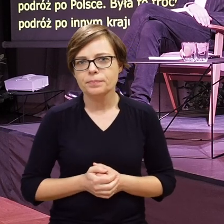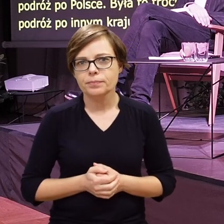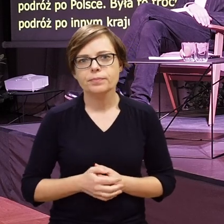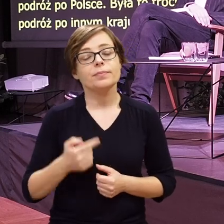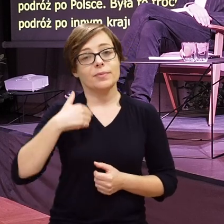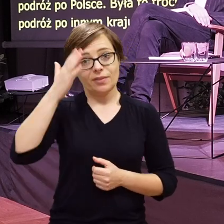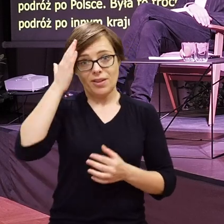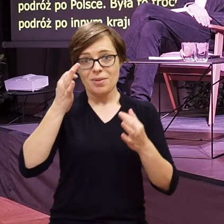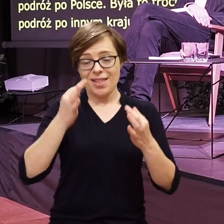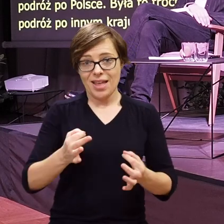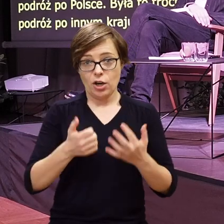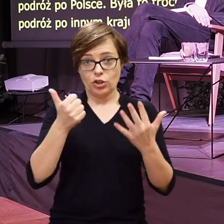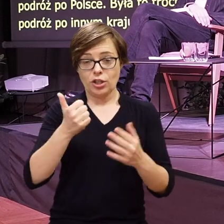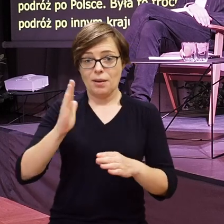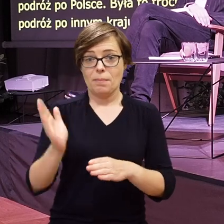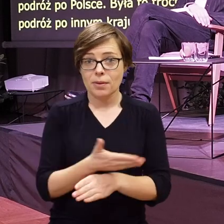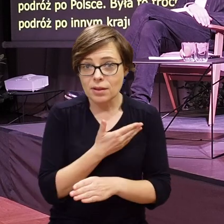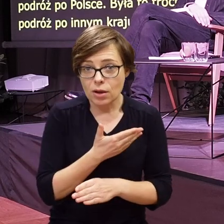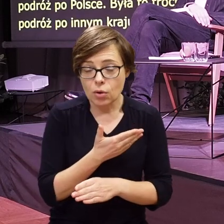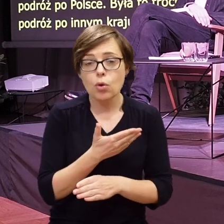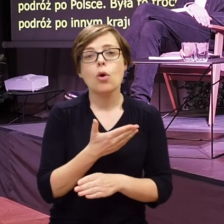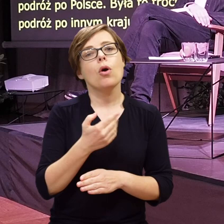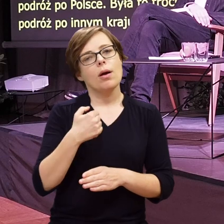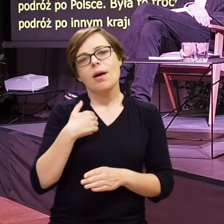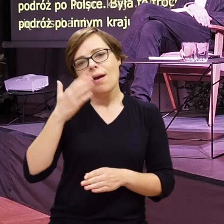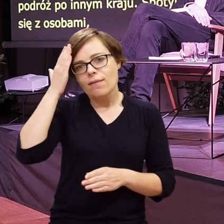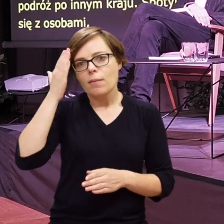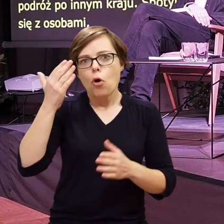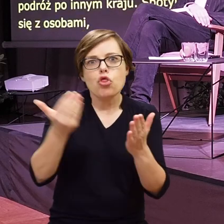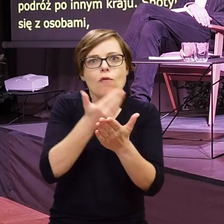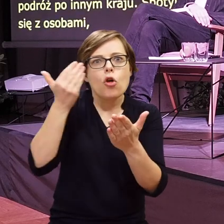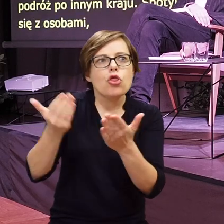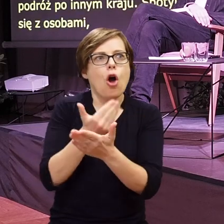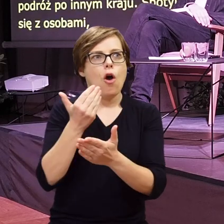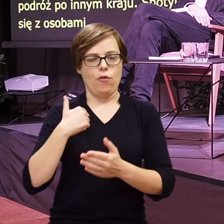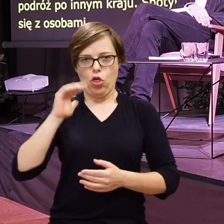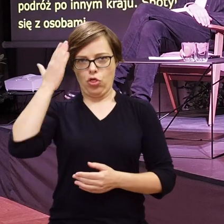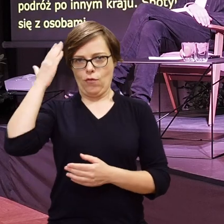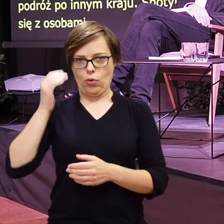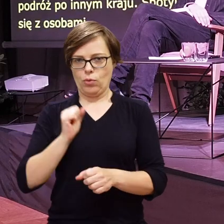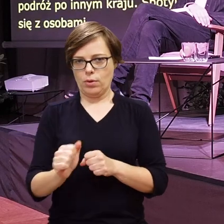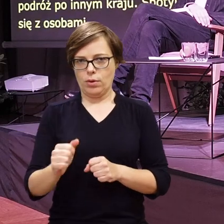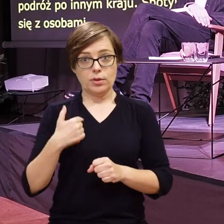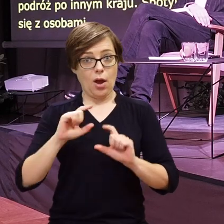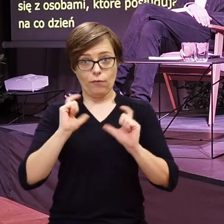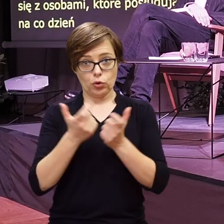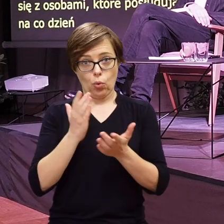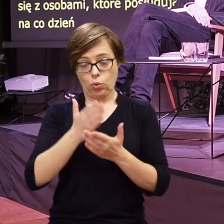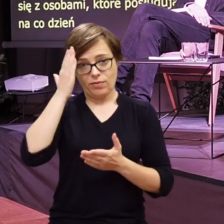I wiem, że teraz, po tych sześciu latach, jest mnóstwo rzeczy, których dalej się dowiaduję i są nowe.